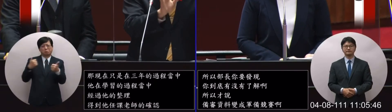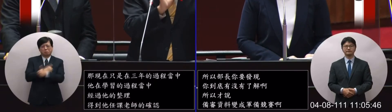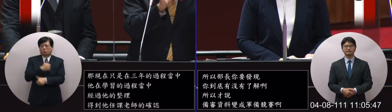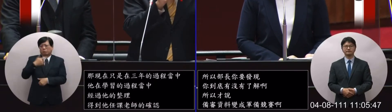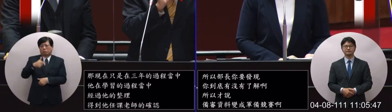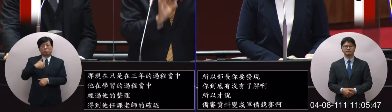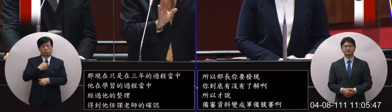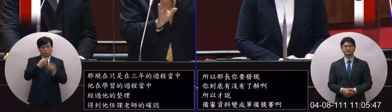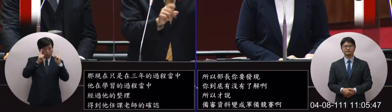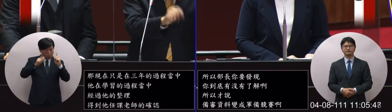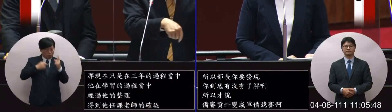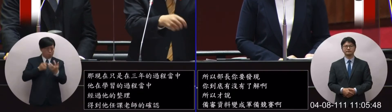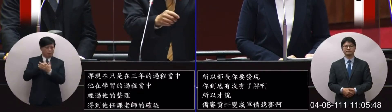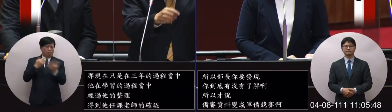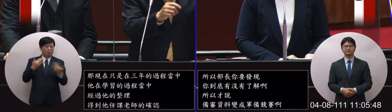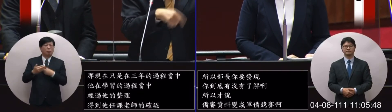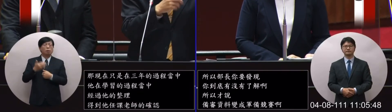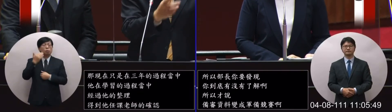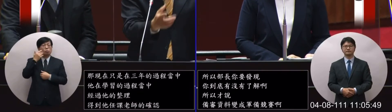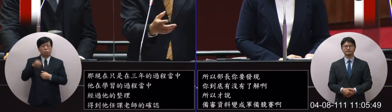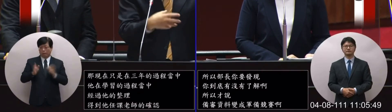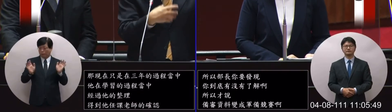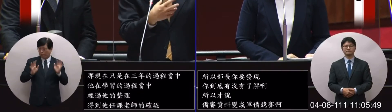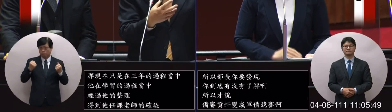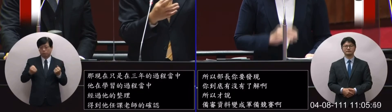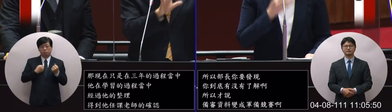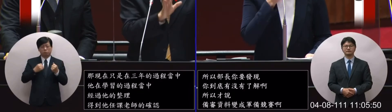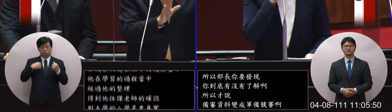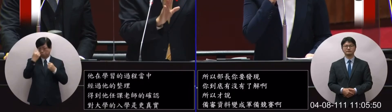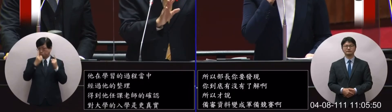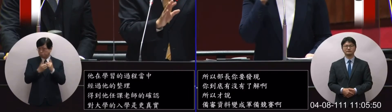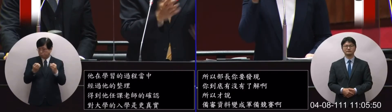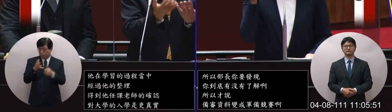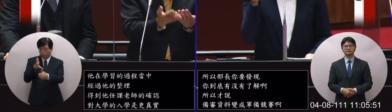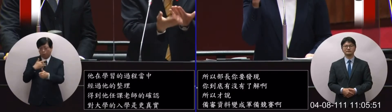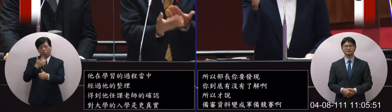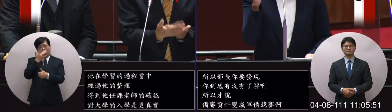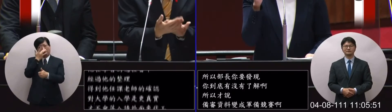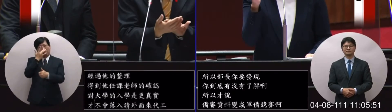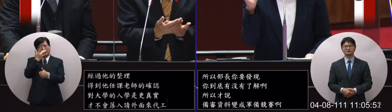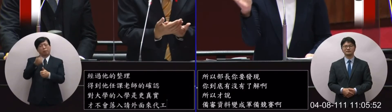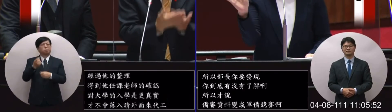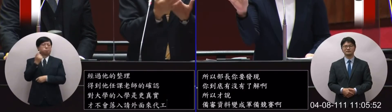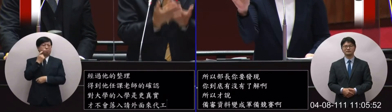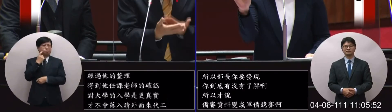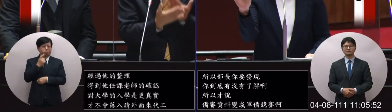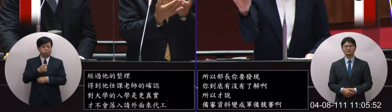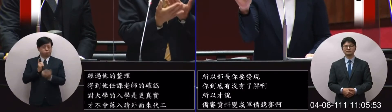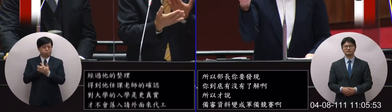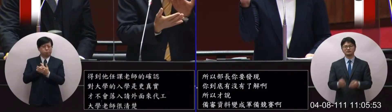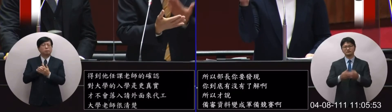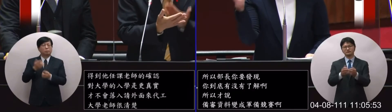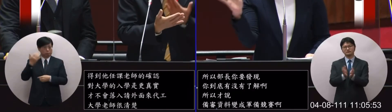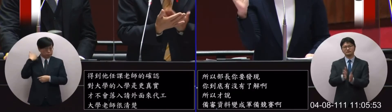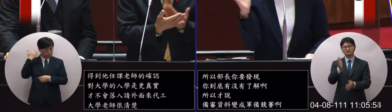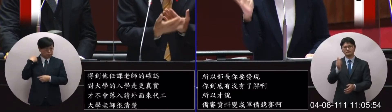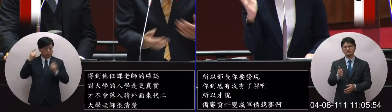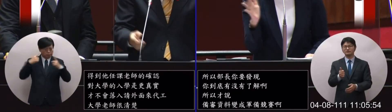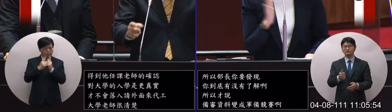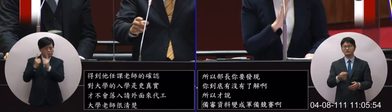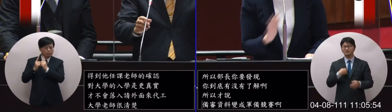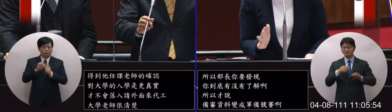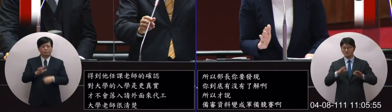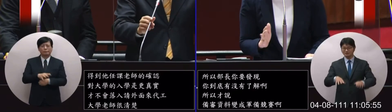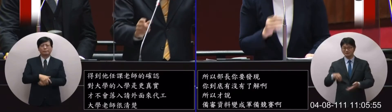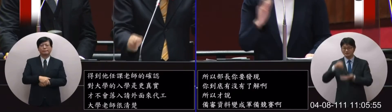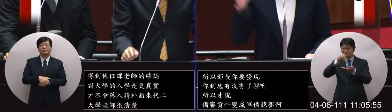大學老師很清楚這個如果孩子在面試的過程一問三不知這個是假的資料這是過去經常發生